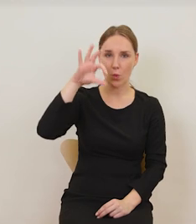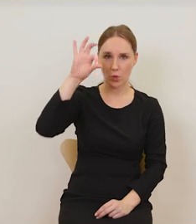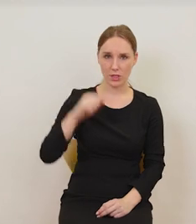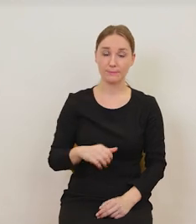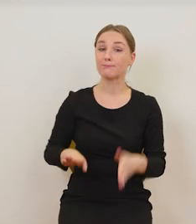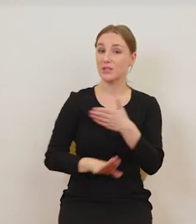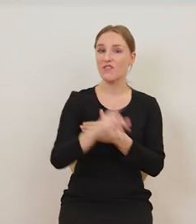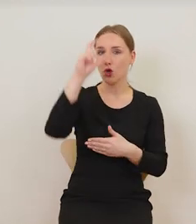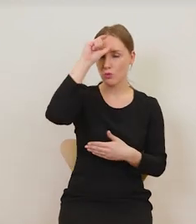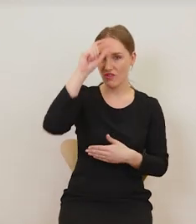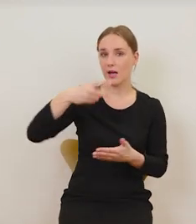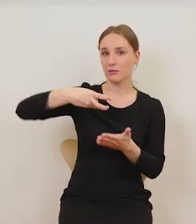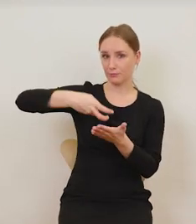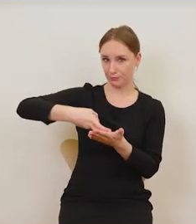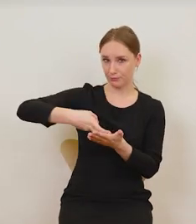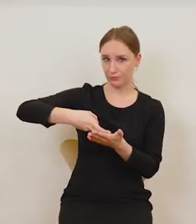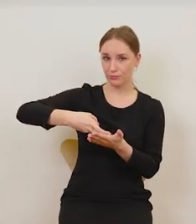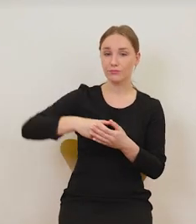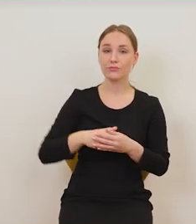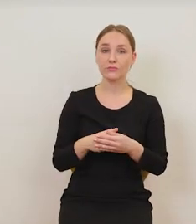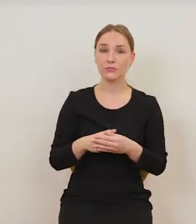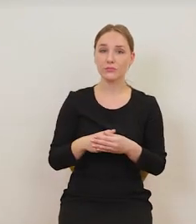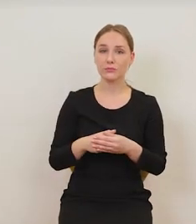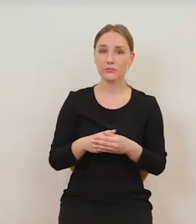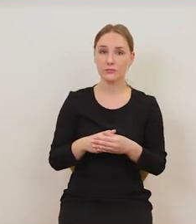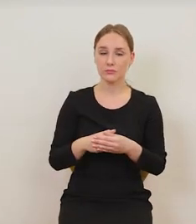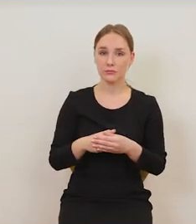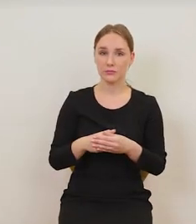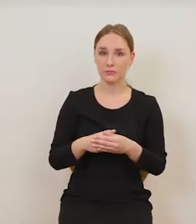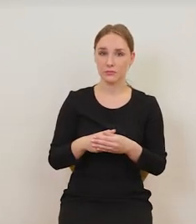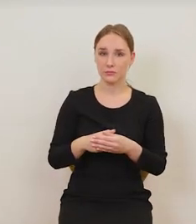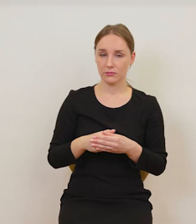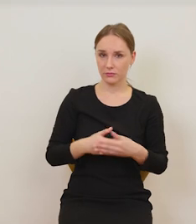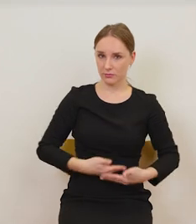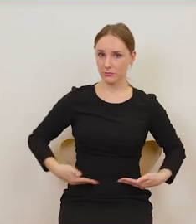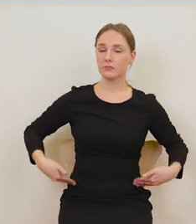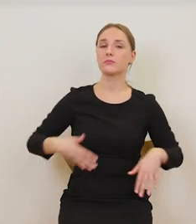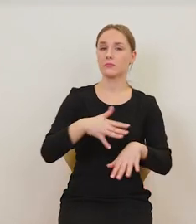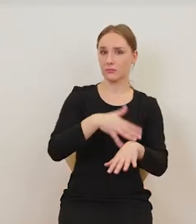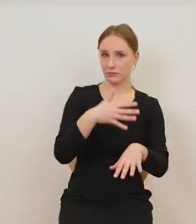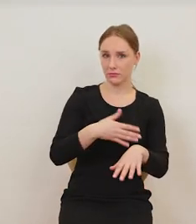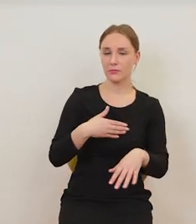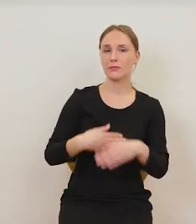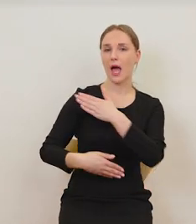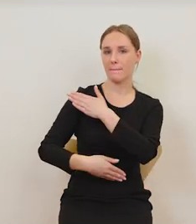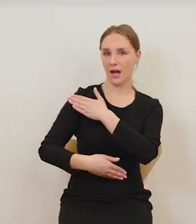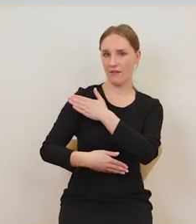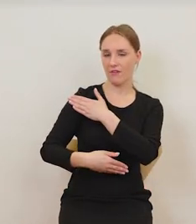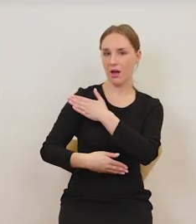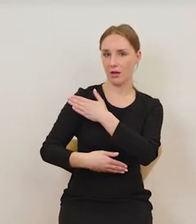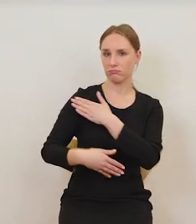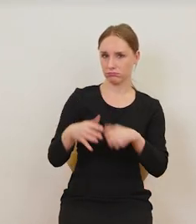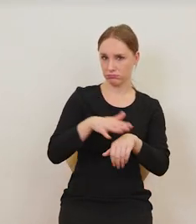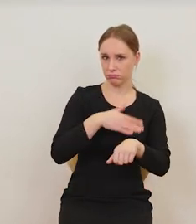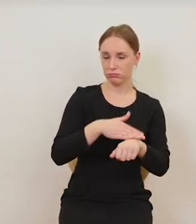człowieka w pozycji półleżącej. Odsłonięty tors z prawym ramieniem. Na